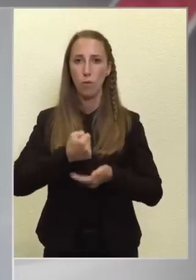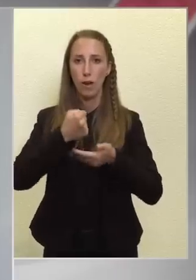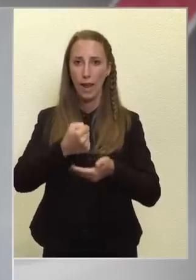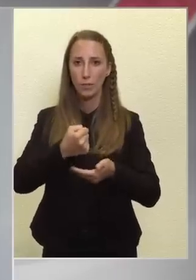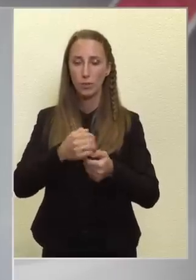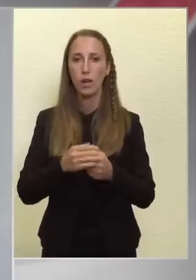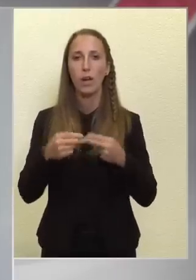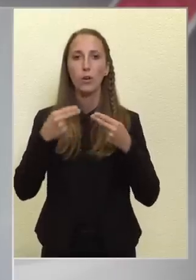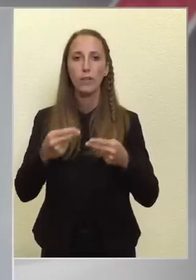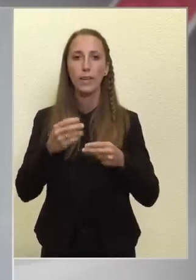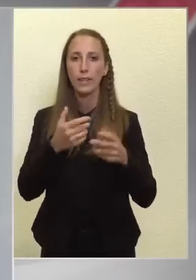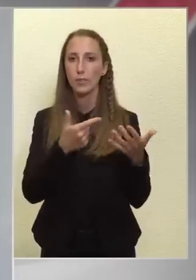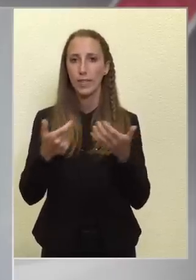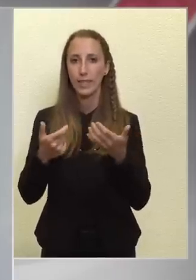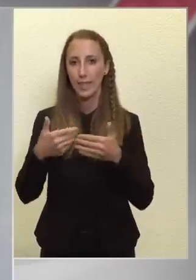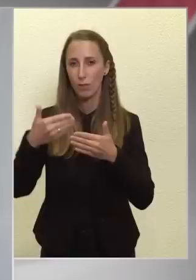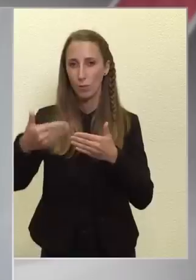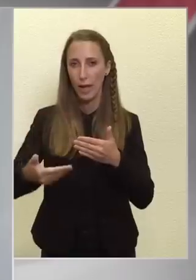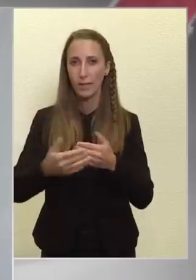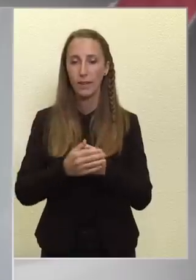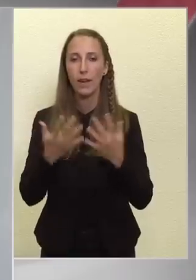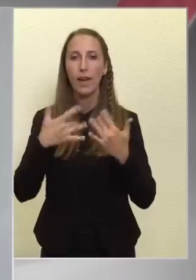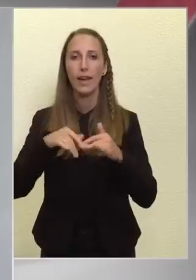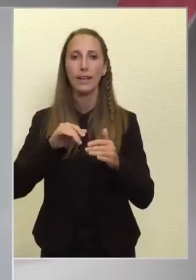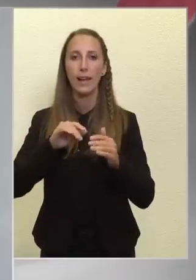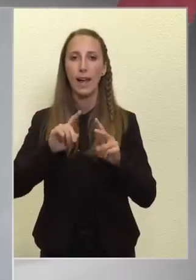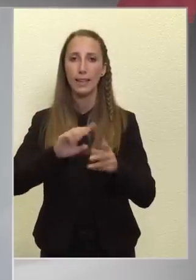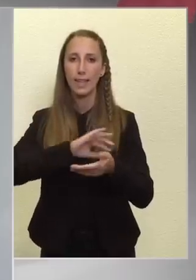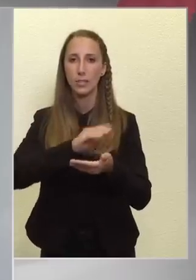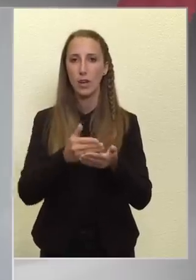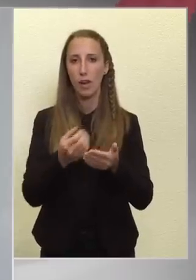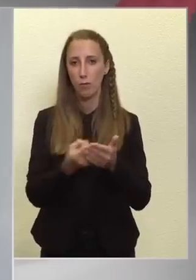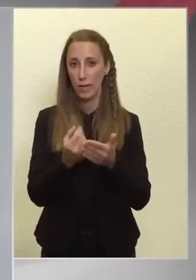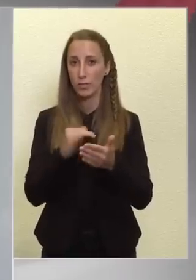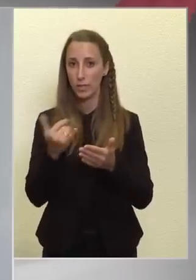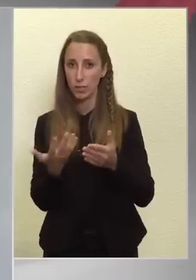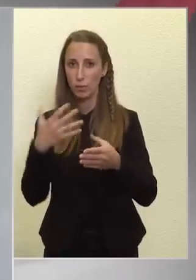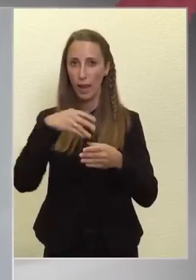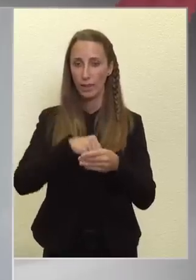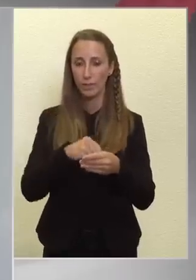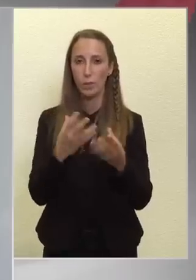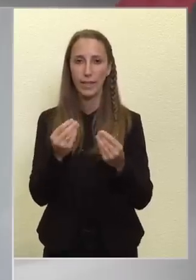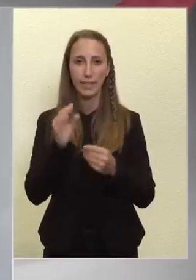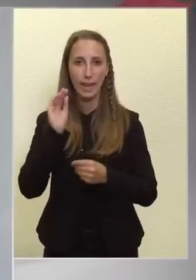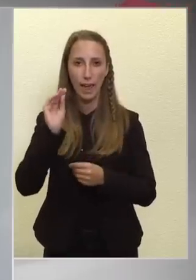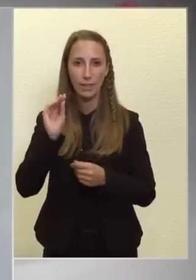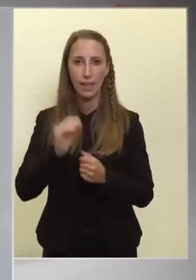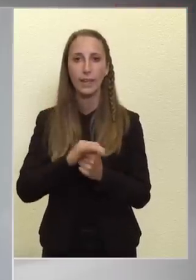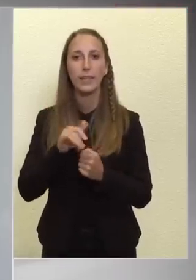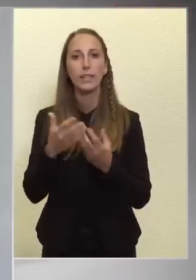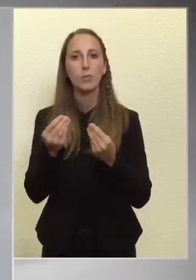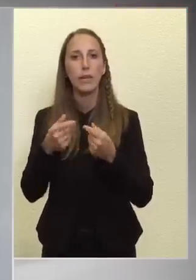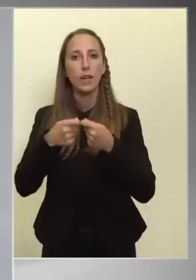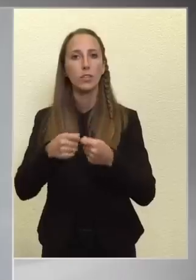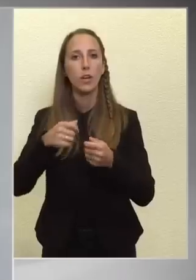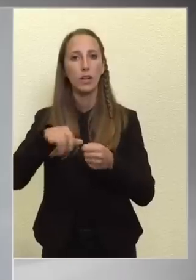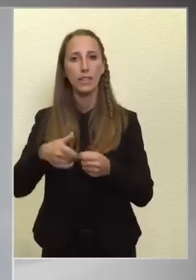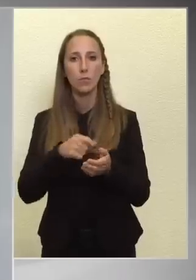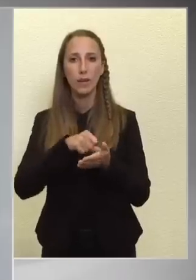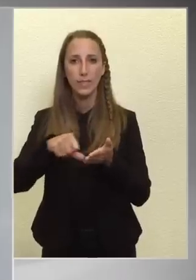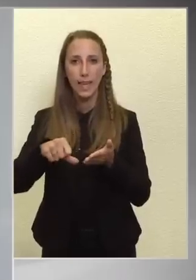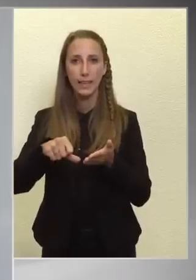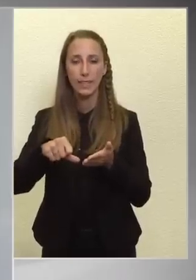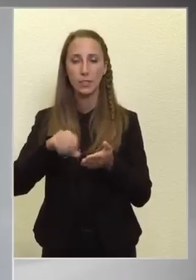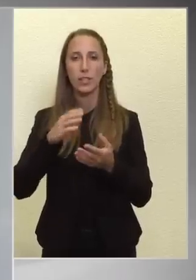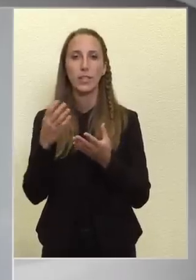a következő hét évben a helyreállítási alapforrásait is ideértve mennyit jelentenek, és mennyi a tagdíjbefizetés,